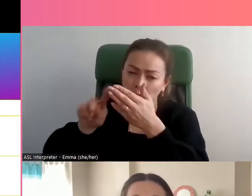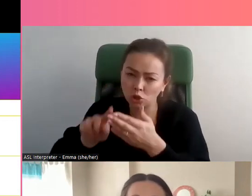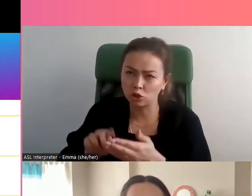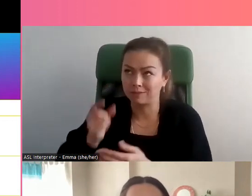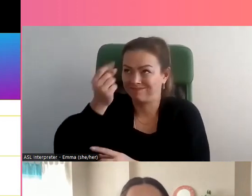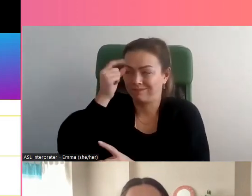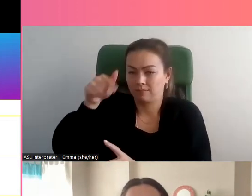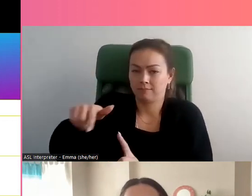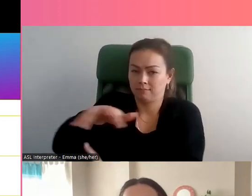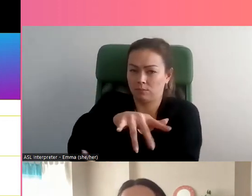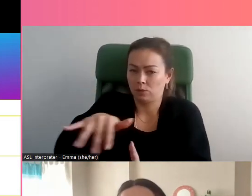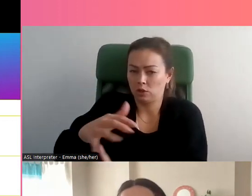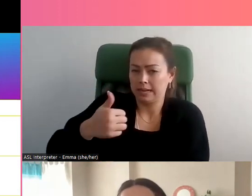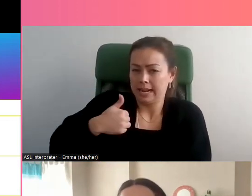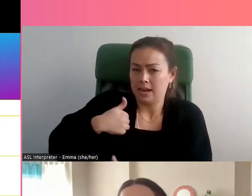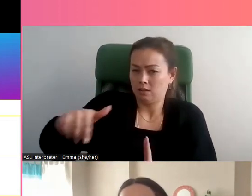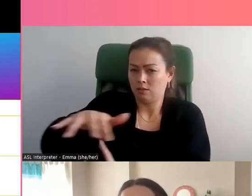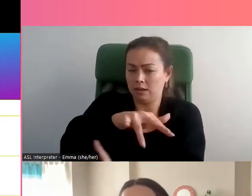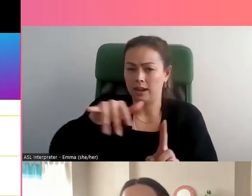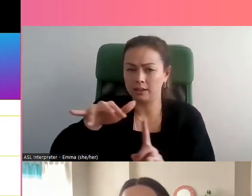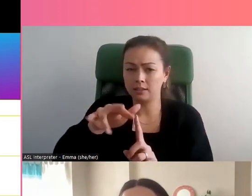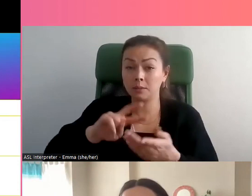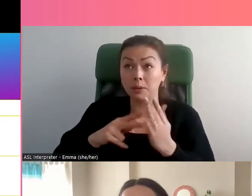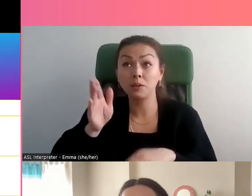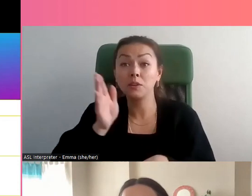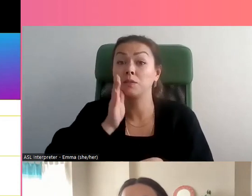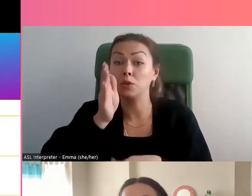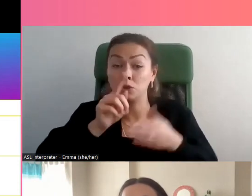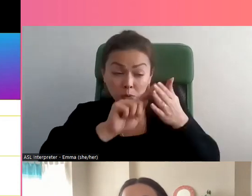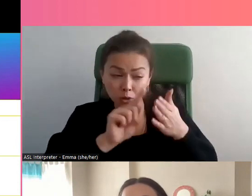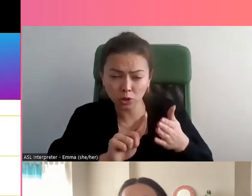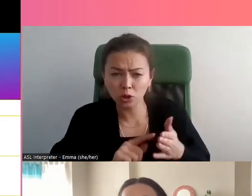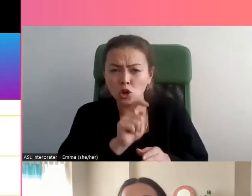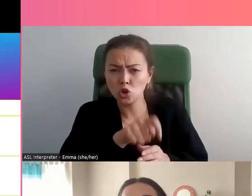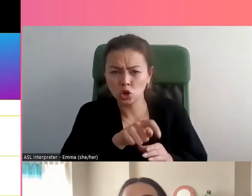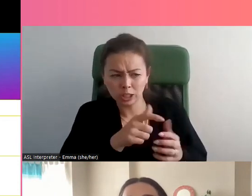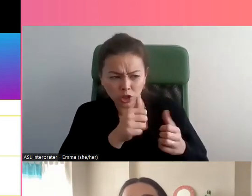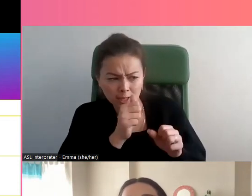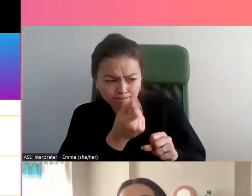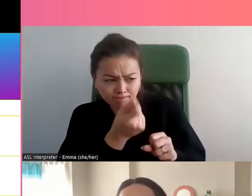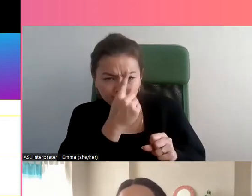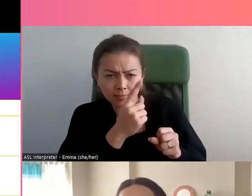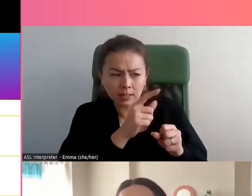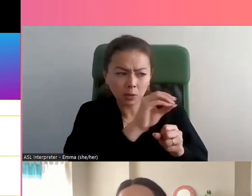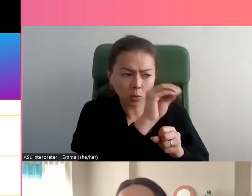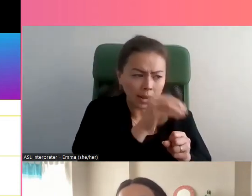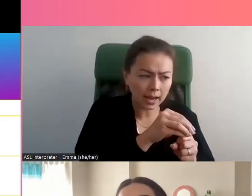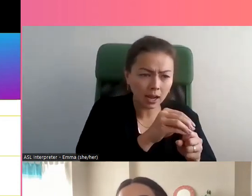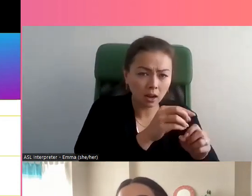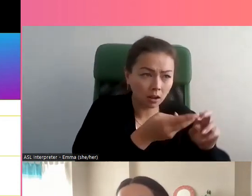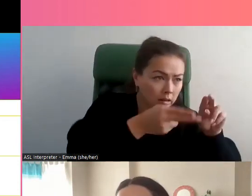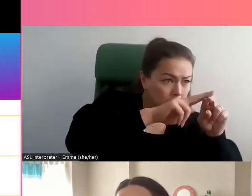par la technologie en contexte canadien. De plus, il faut travailler, les chercheurs doivent travailler pour mieux comprendre les impacts de la violence